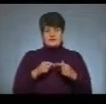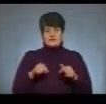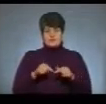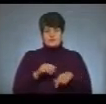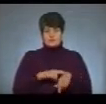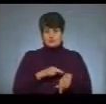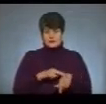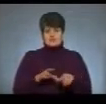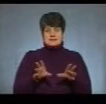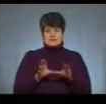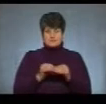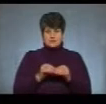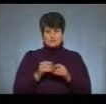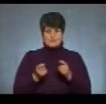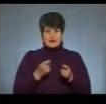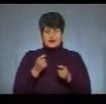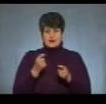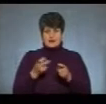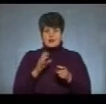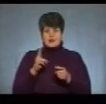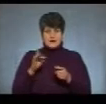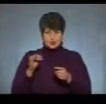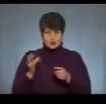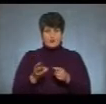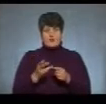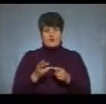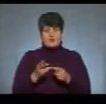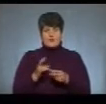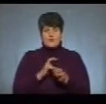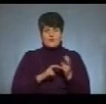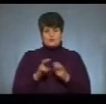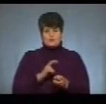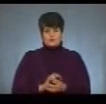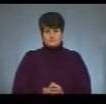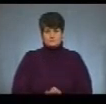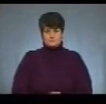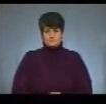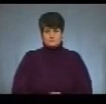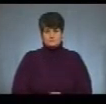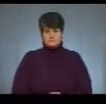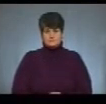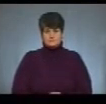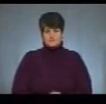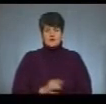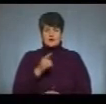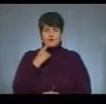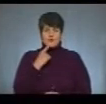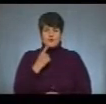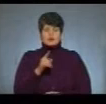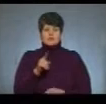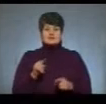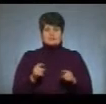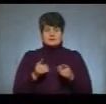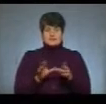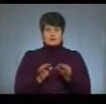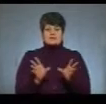спільно із працівниками карного розшуку Головного управління Національної поліції в Тернопільській області. За словами Зиновій Кави, затримали також